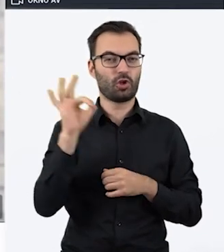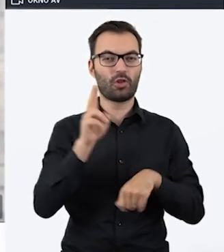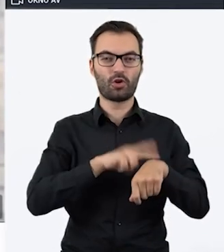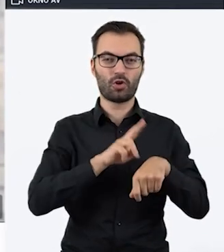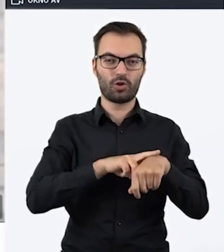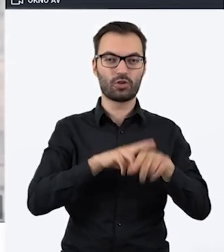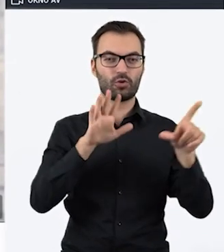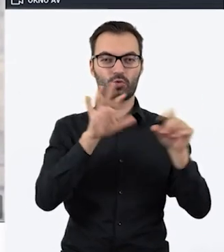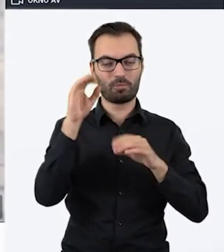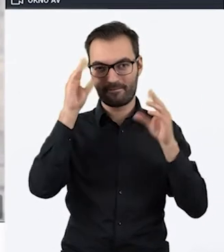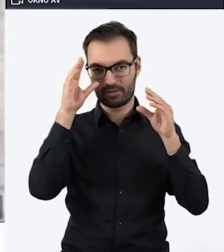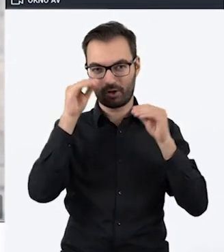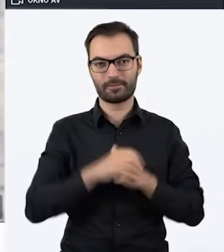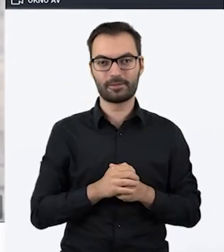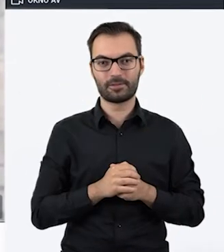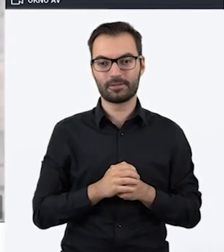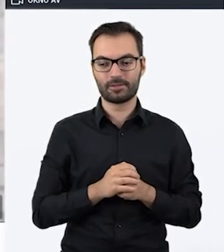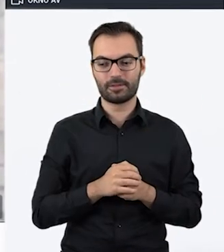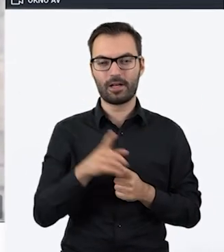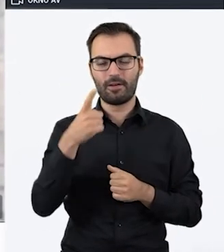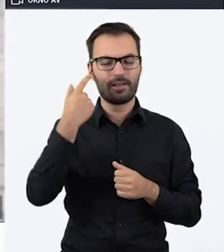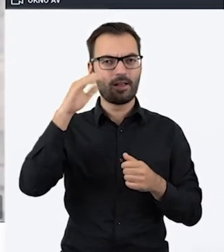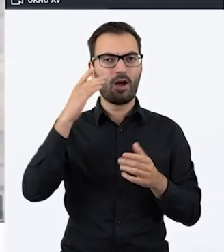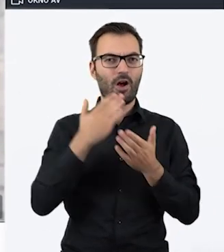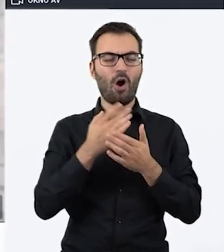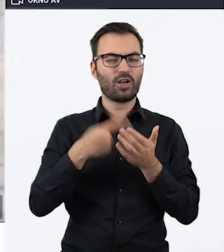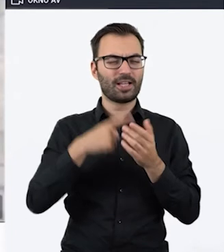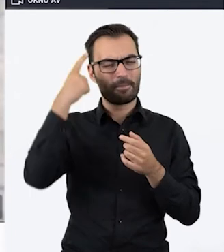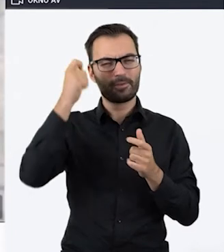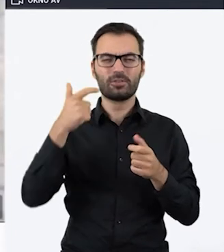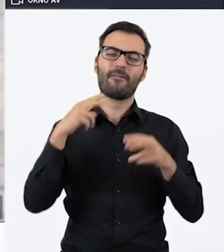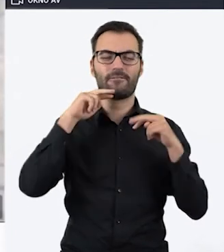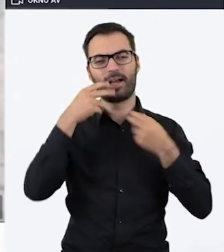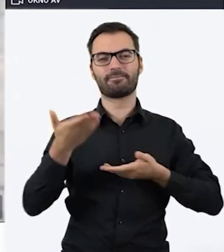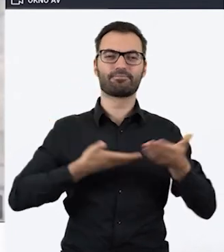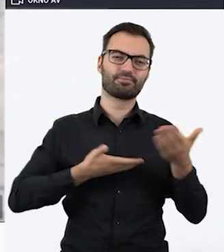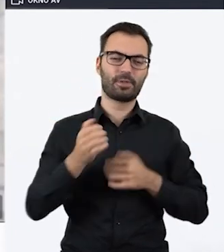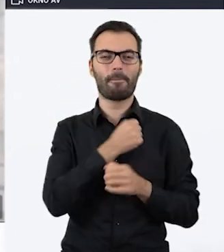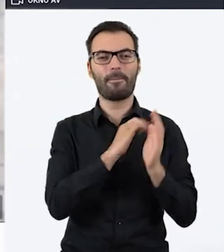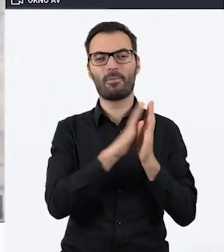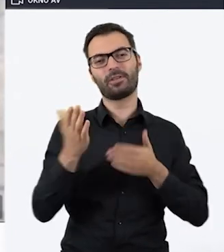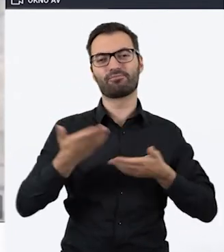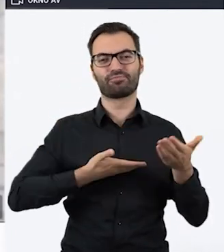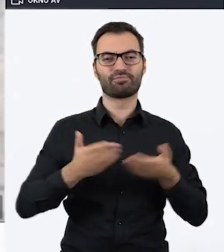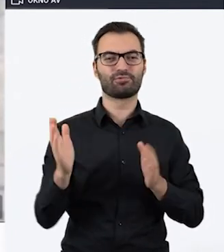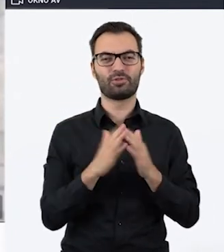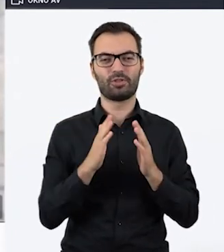około godziny 19, a ostatnie, co Państwo pamiętają, to droga powrotna z biblioteki do domu.